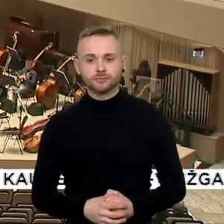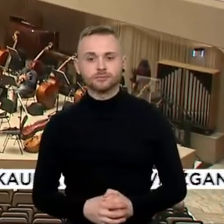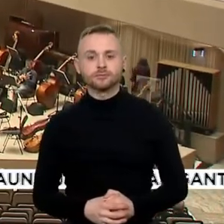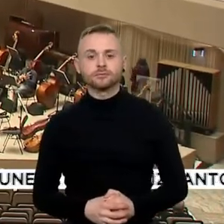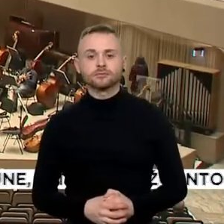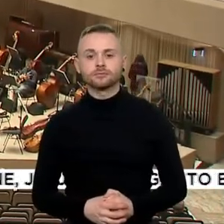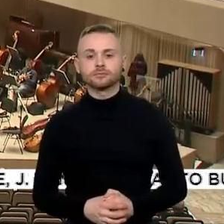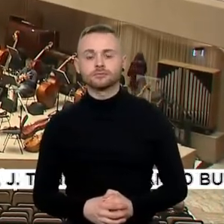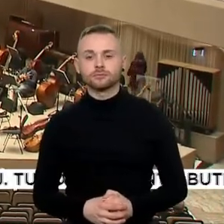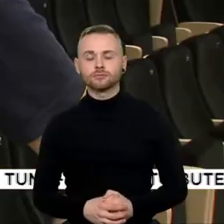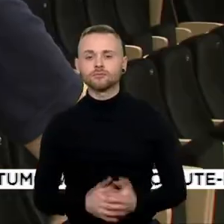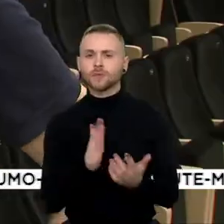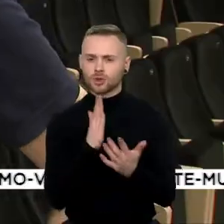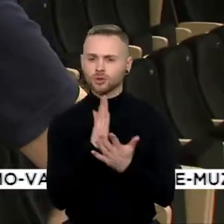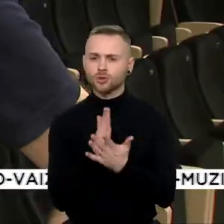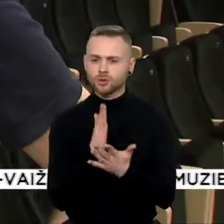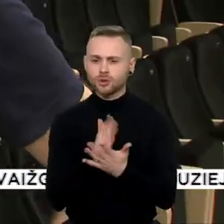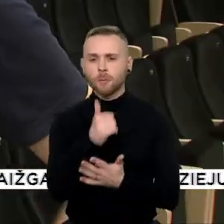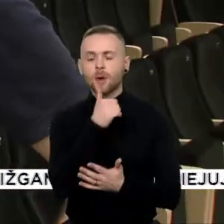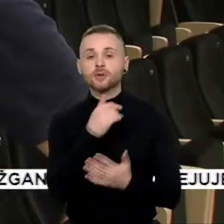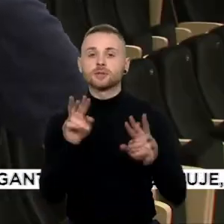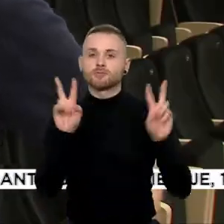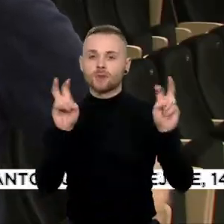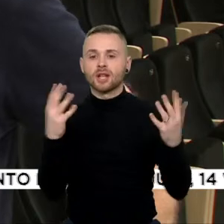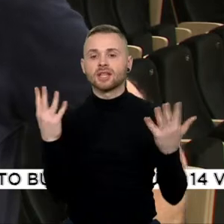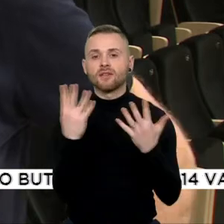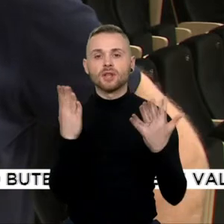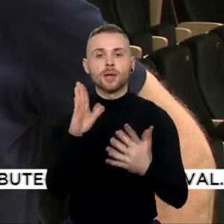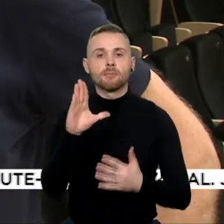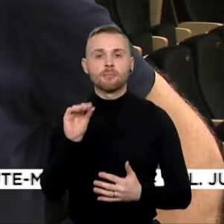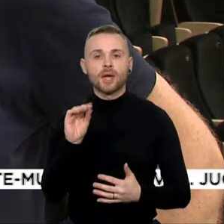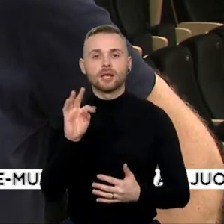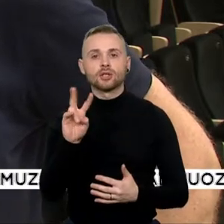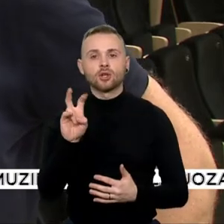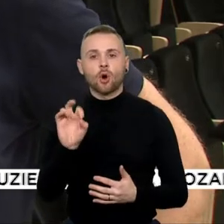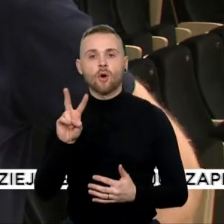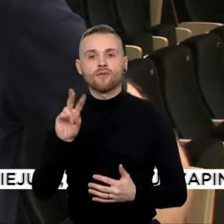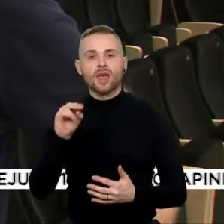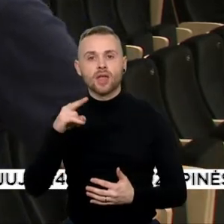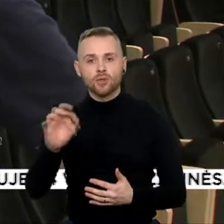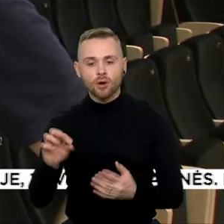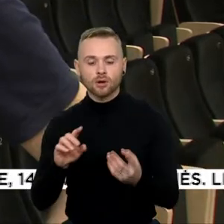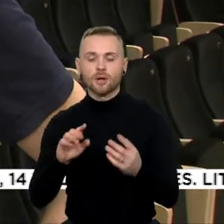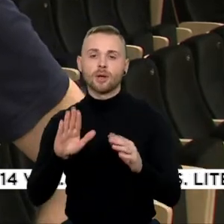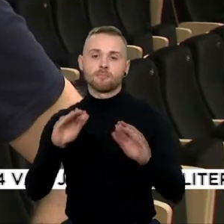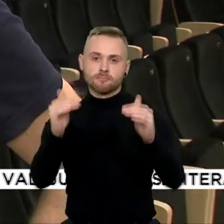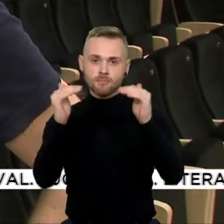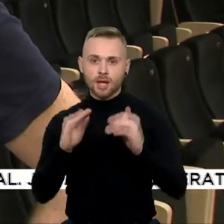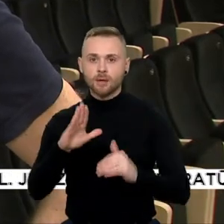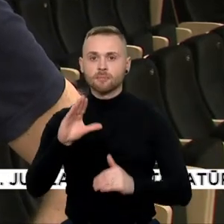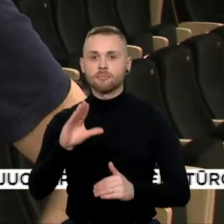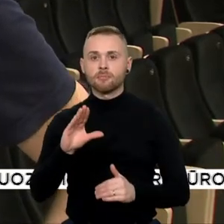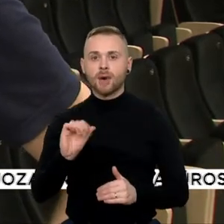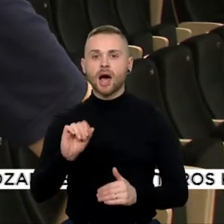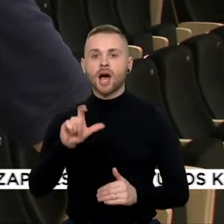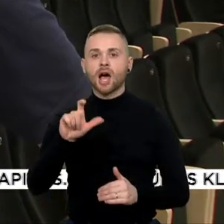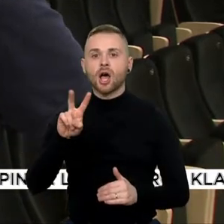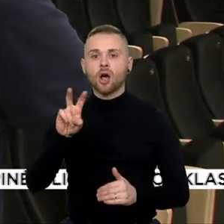Yra tokių kūrinių kaip devinta Betovieno simfonija, yra kaip Bacho Hamolinės mišios.